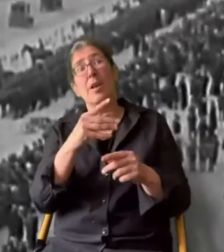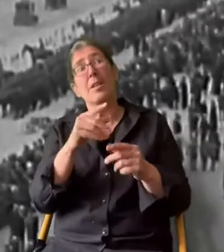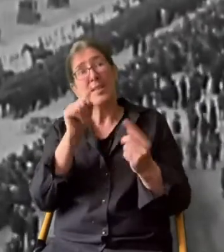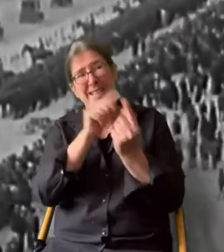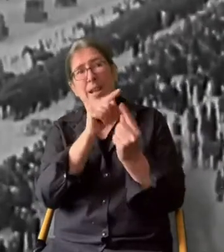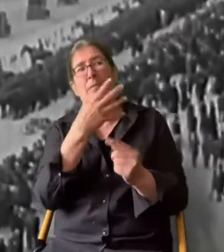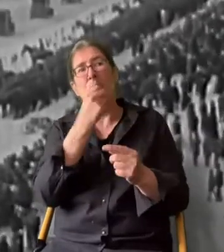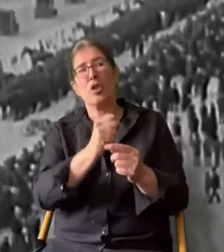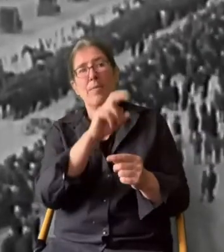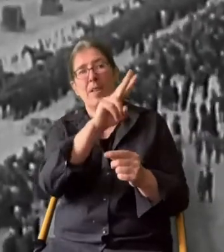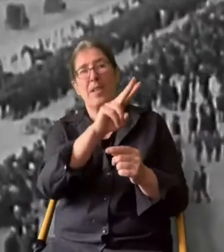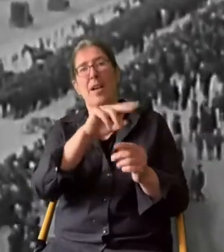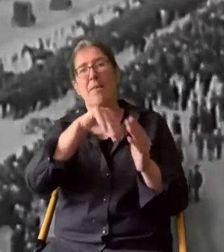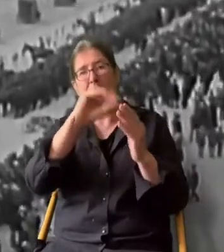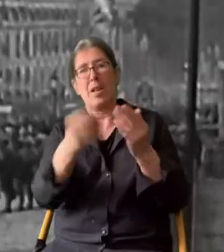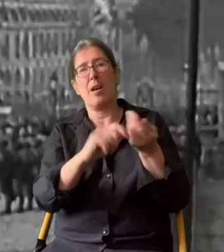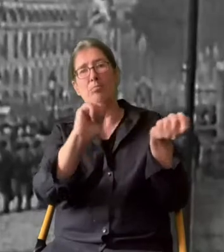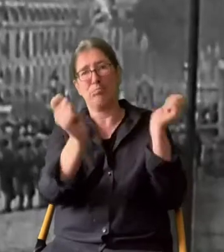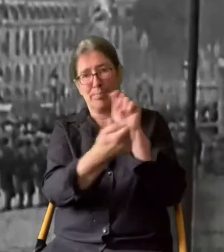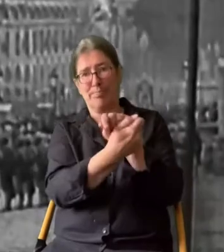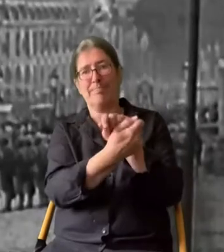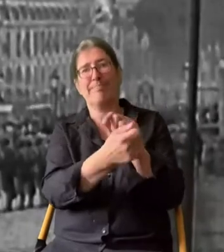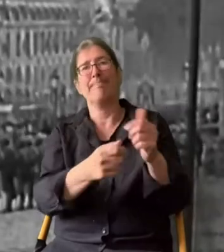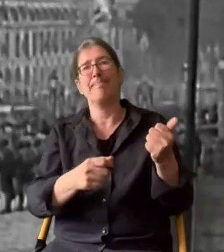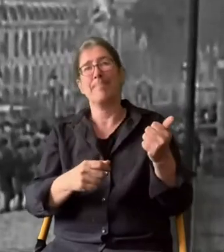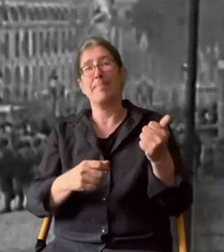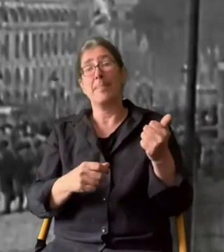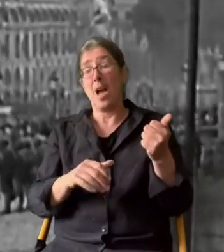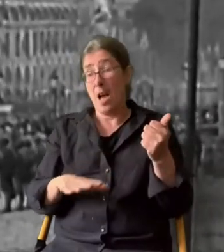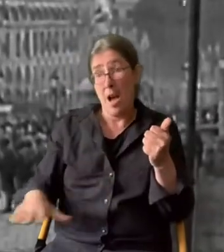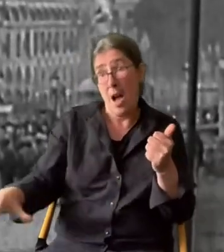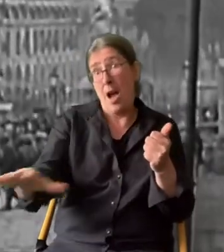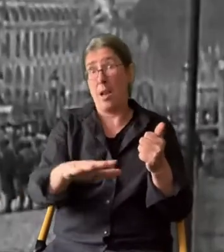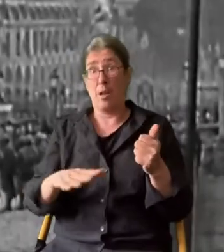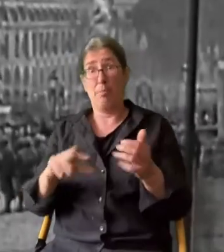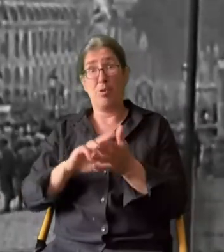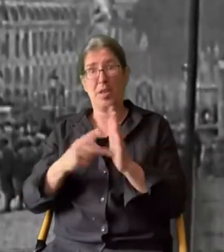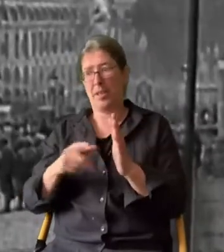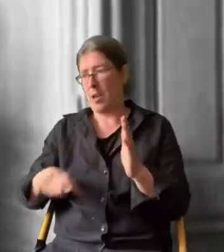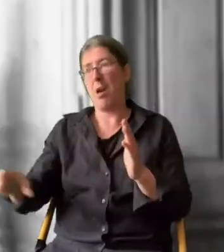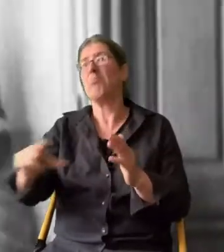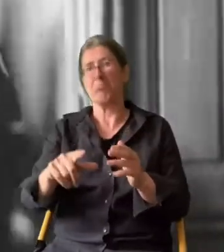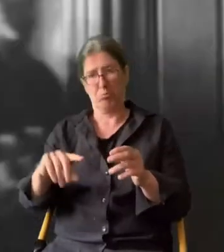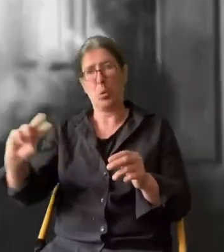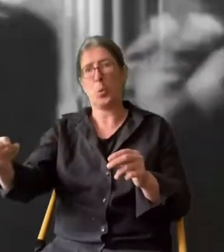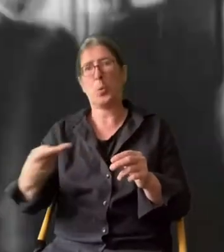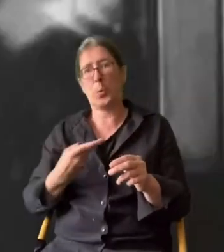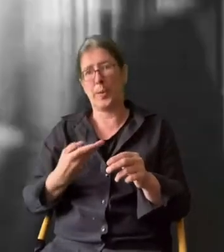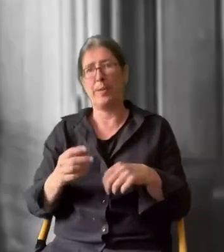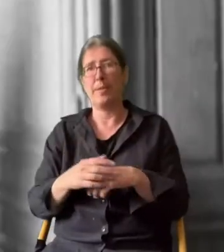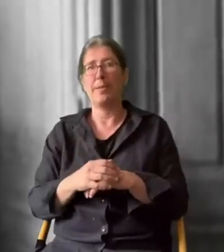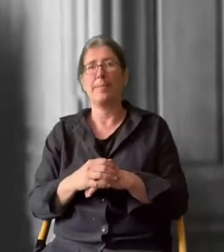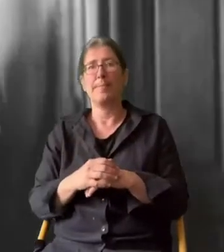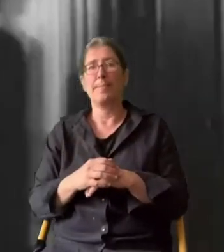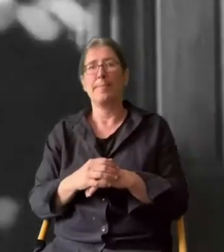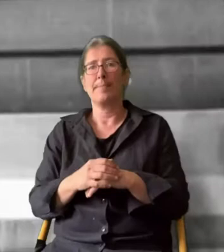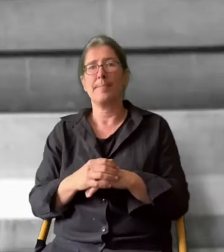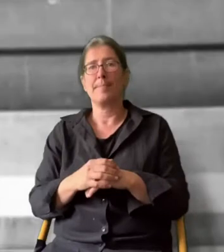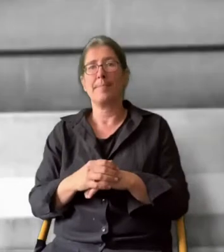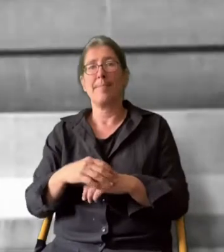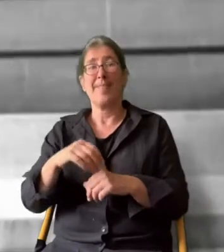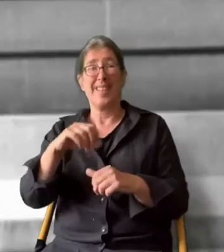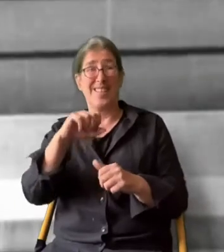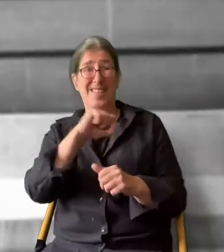verändern, ist die Revision von Versailles. Darin sind sich alle politischen Strömungen grundsätzlich einig.